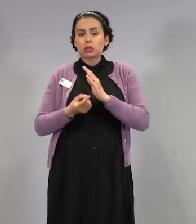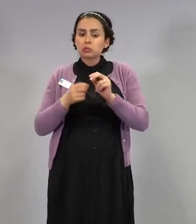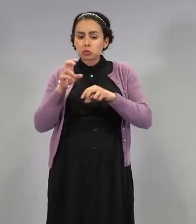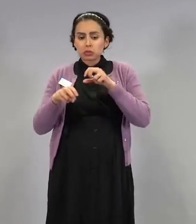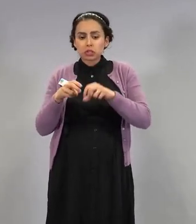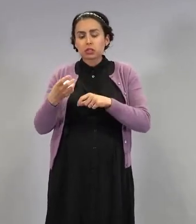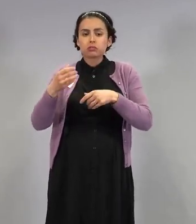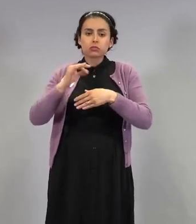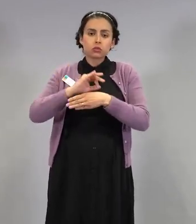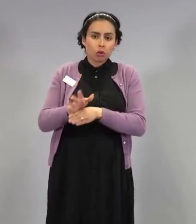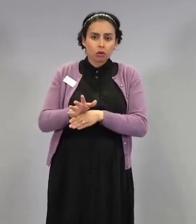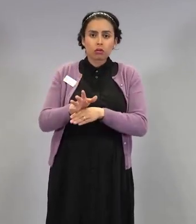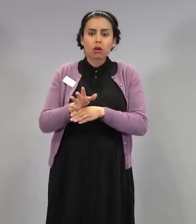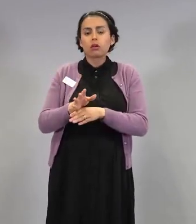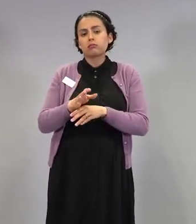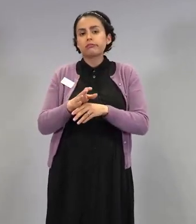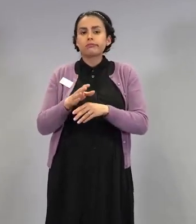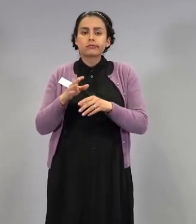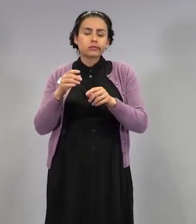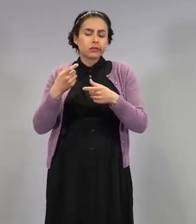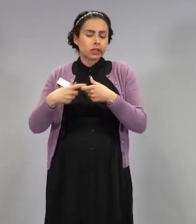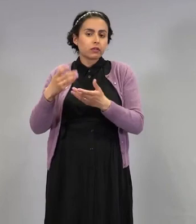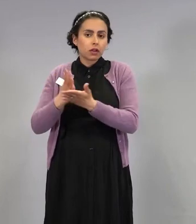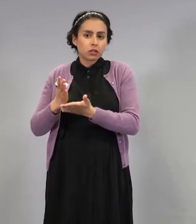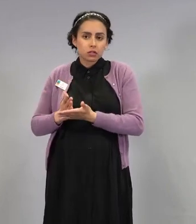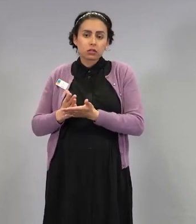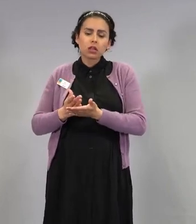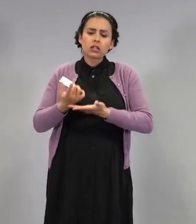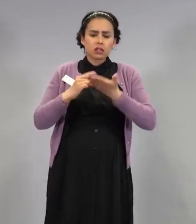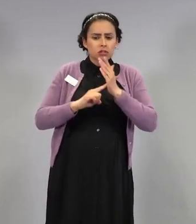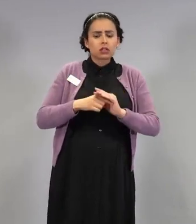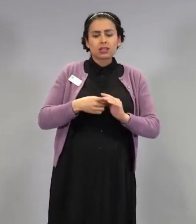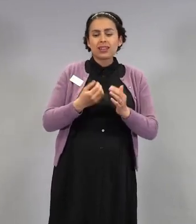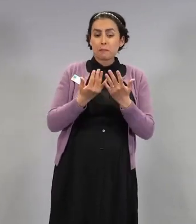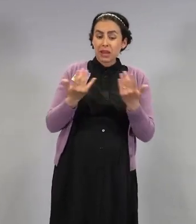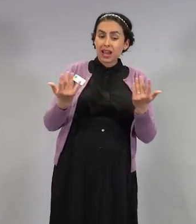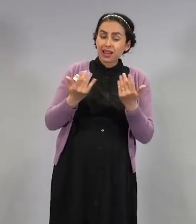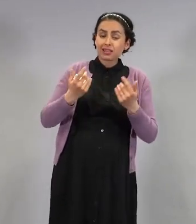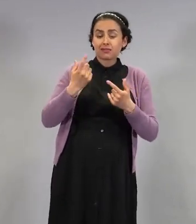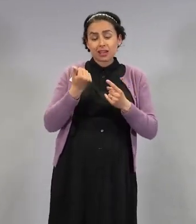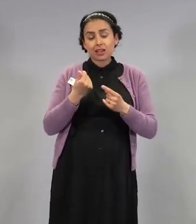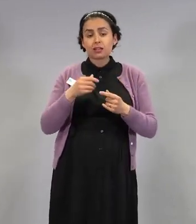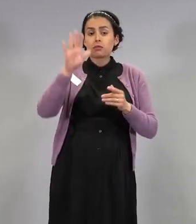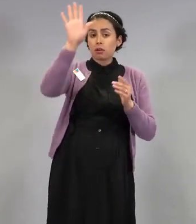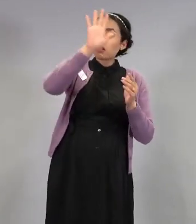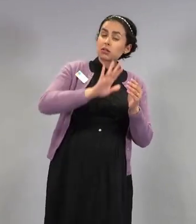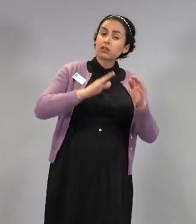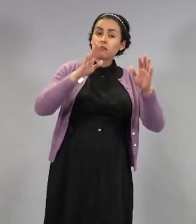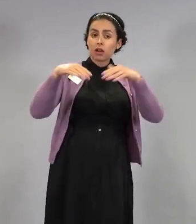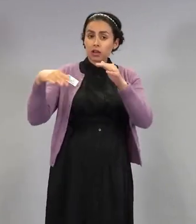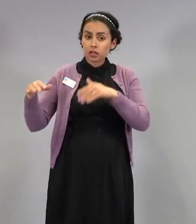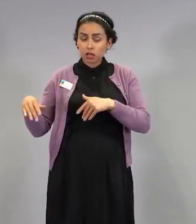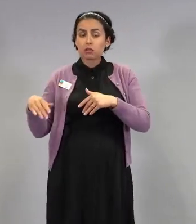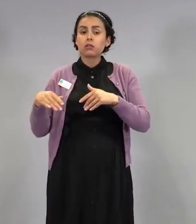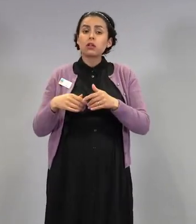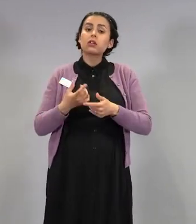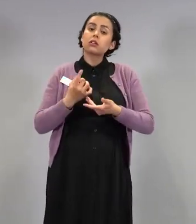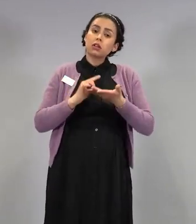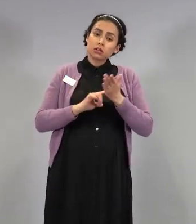mukana. Ne lukumäärät ovat vaihdelleet jonkin verran alueesta toiseen. Niitä on tullut alussa hiukan vauhti